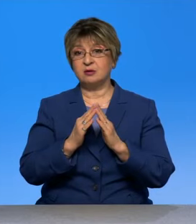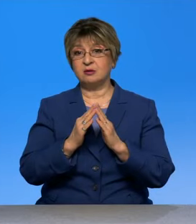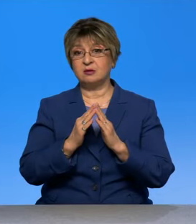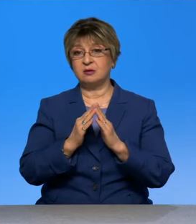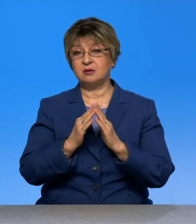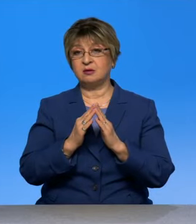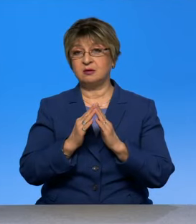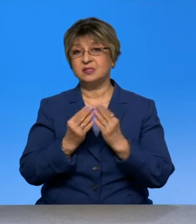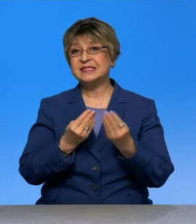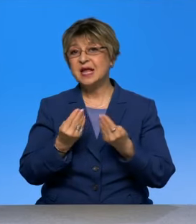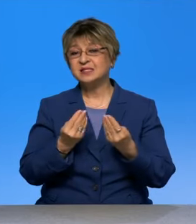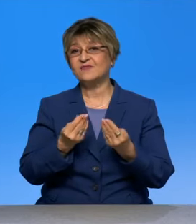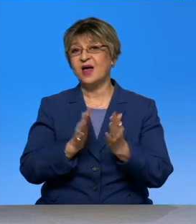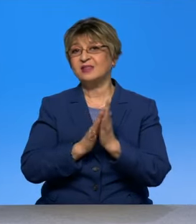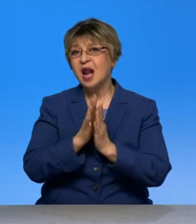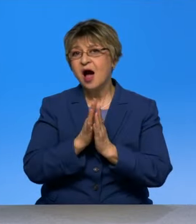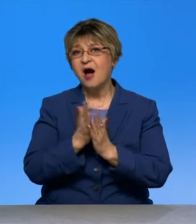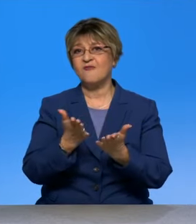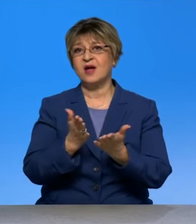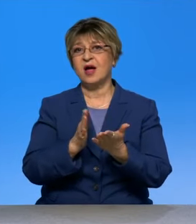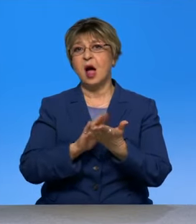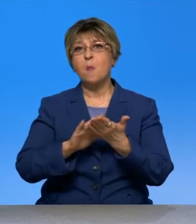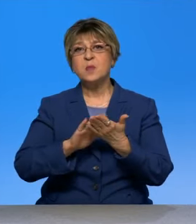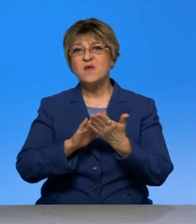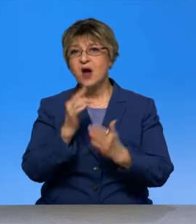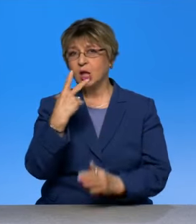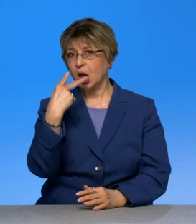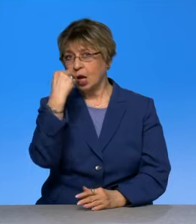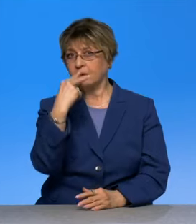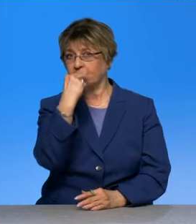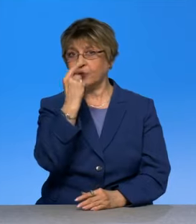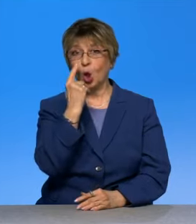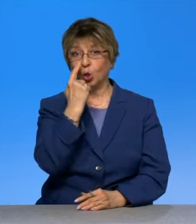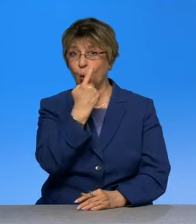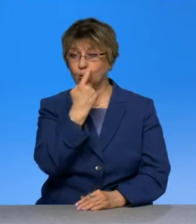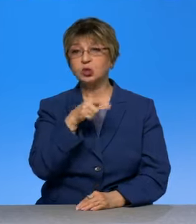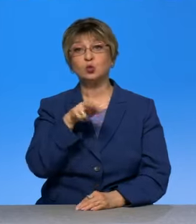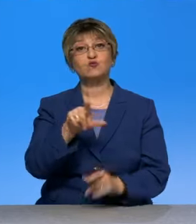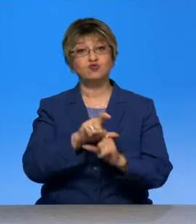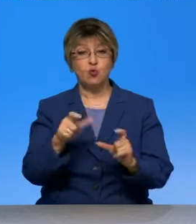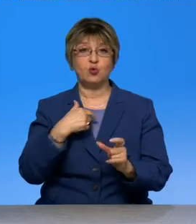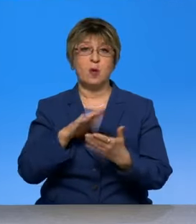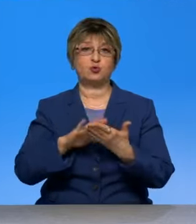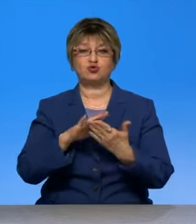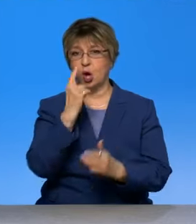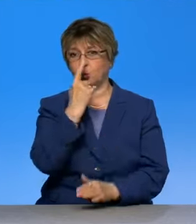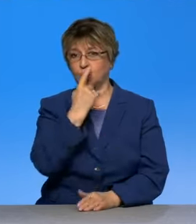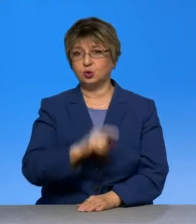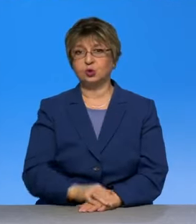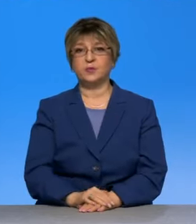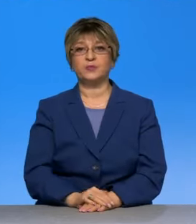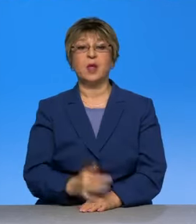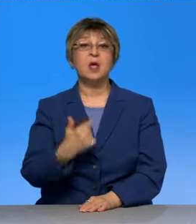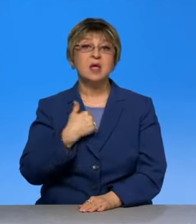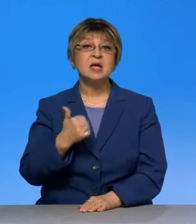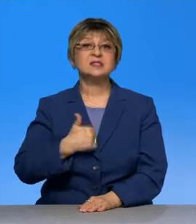травы, и промывание носа. Каждое утро дети мы идут в школу. Я стараюсь поменьше находиться